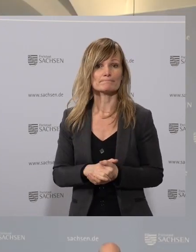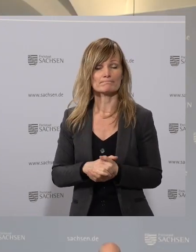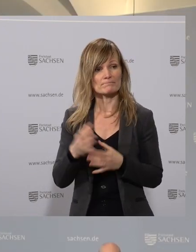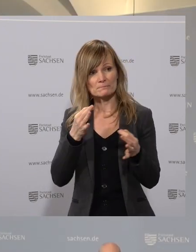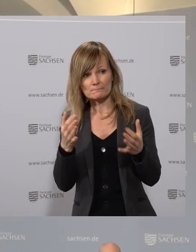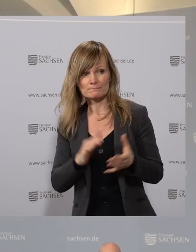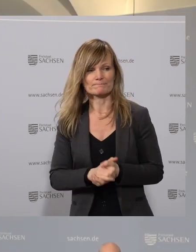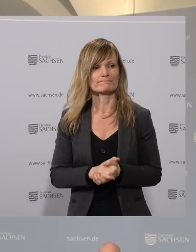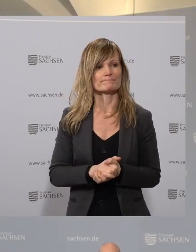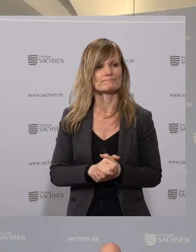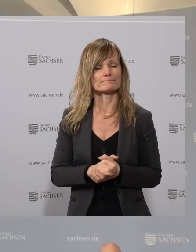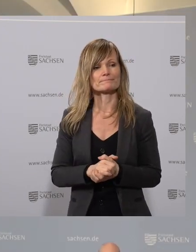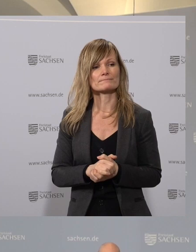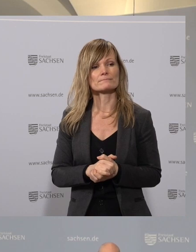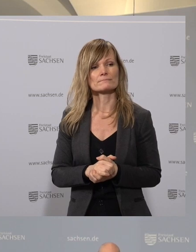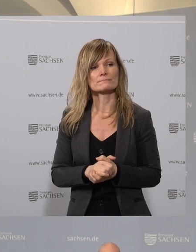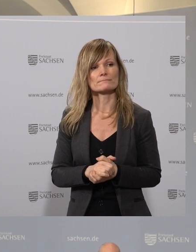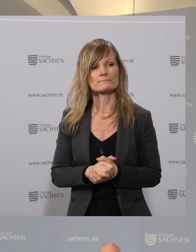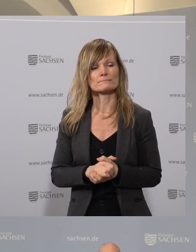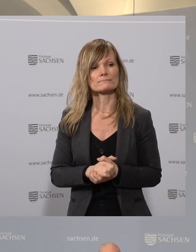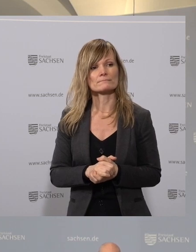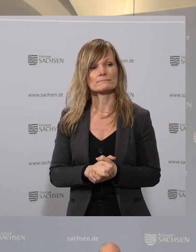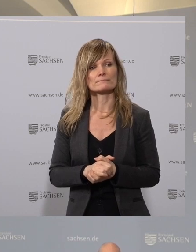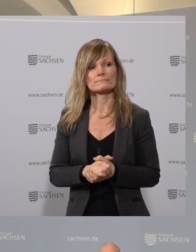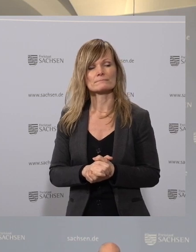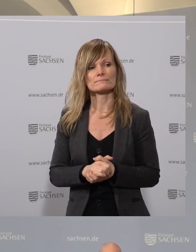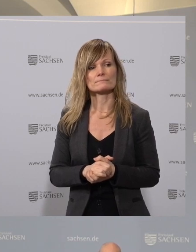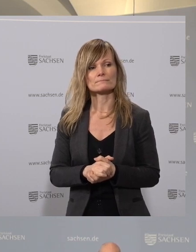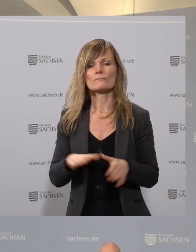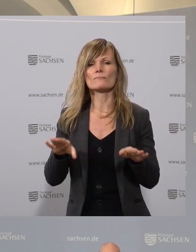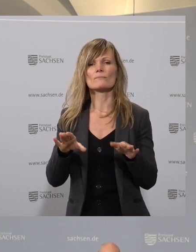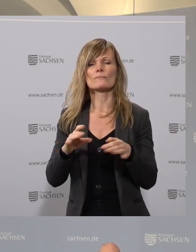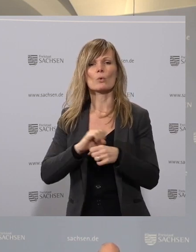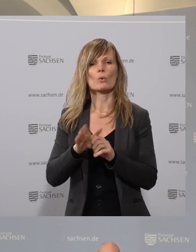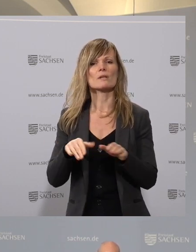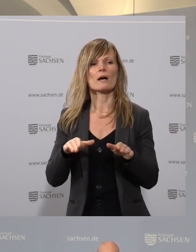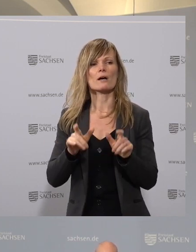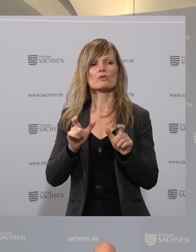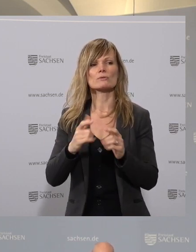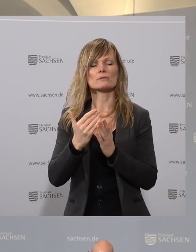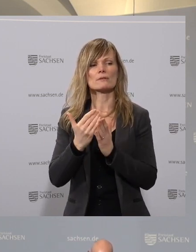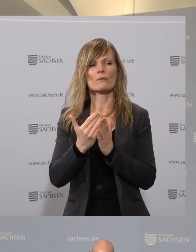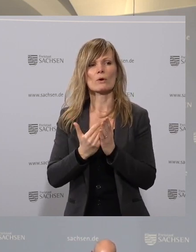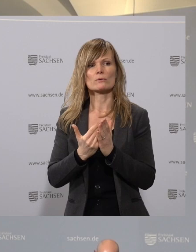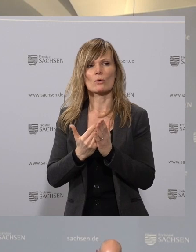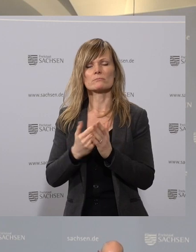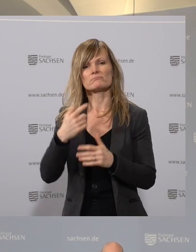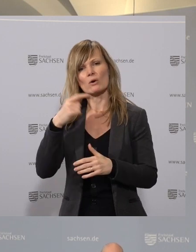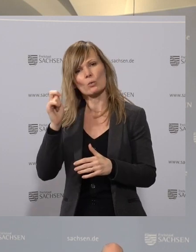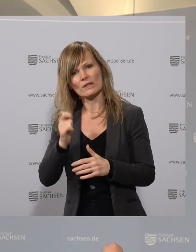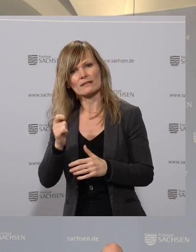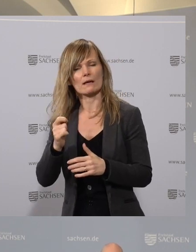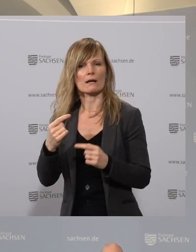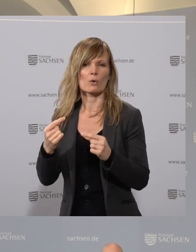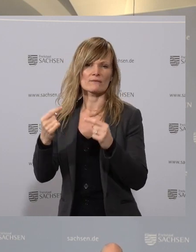Fragen? Daniel Schröder, MDR. Frage zur Corona-Schutz-Verordnung. Der Ukraine-Konflikt bewegt ja viele Sachsen,